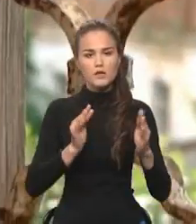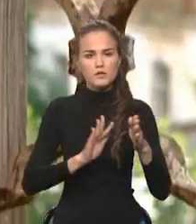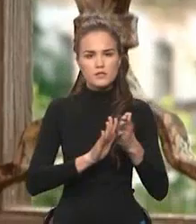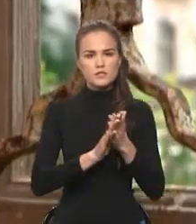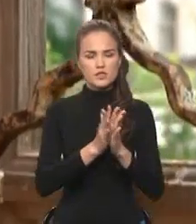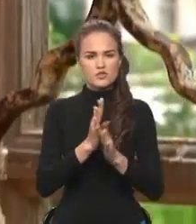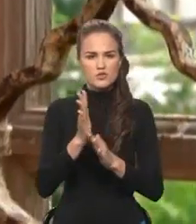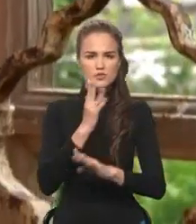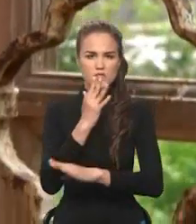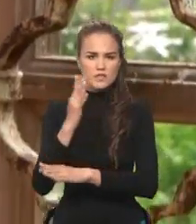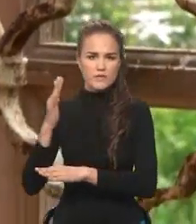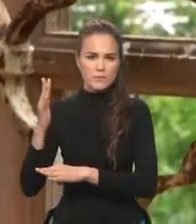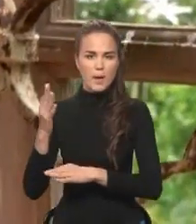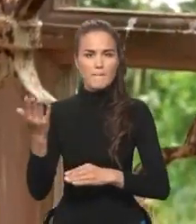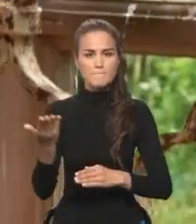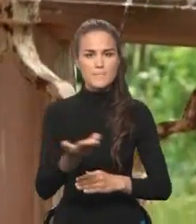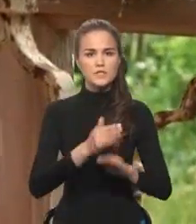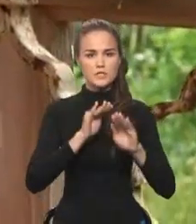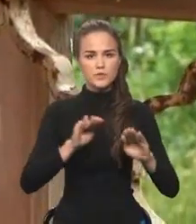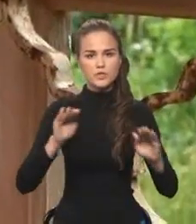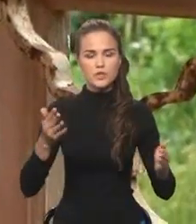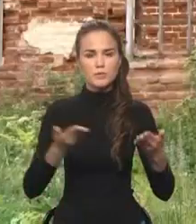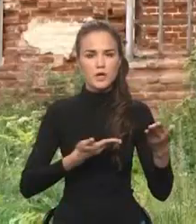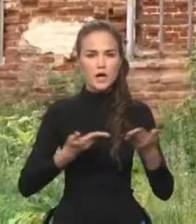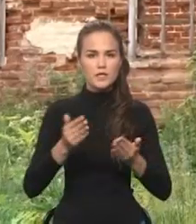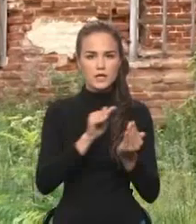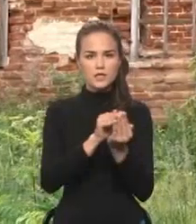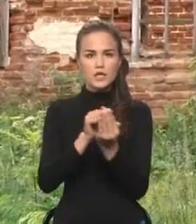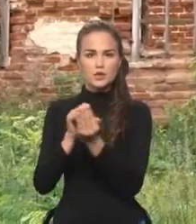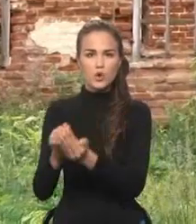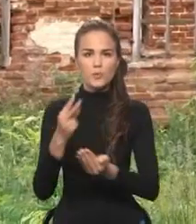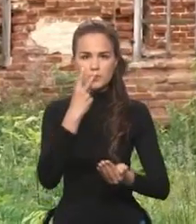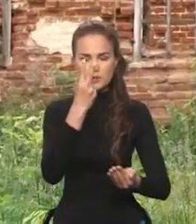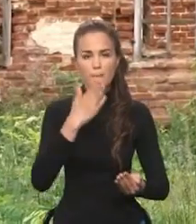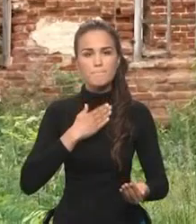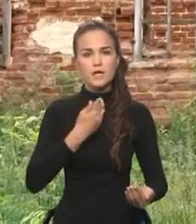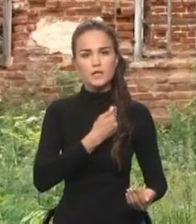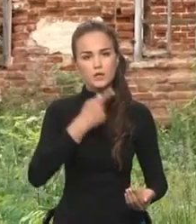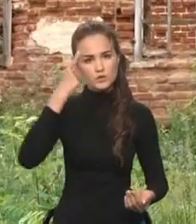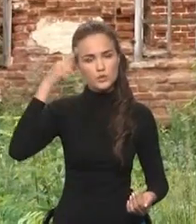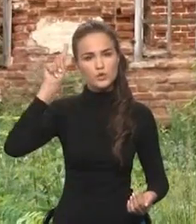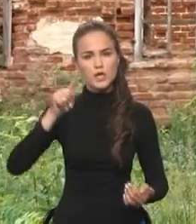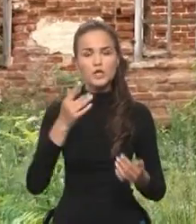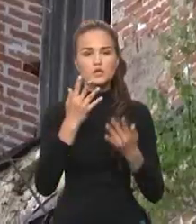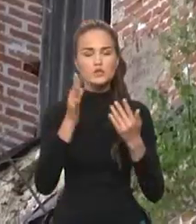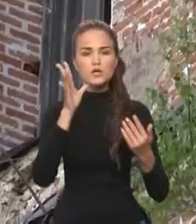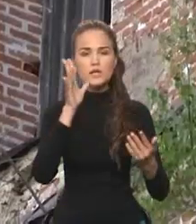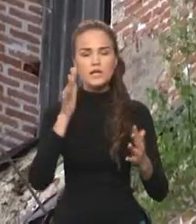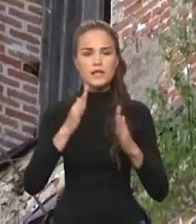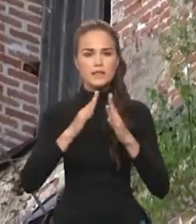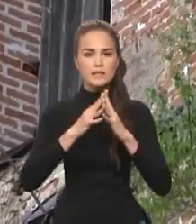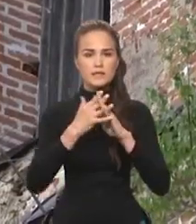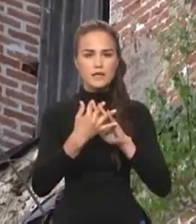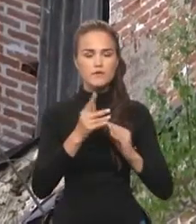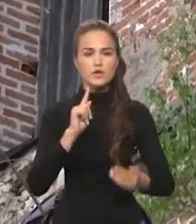зарос деревьями Мы с ребятишками ходили, там над гробья смотрели Мне хотелось узнать, сколько лет